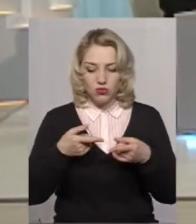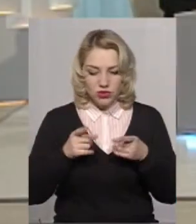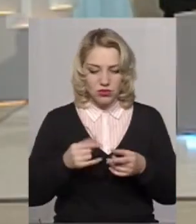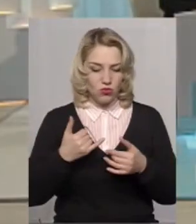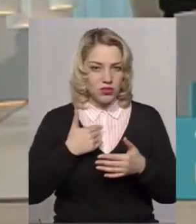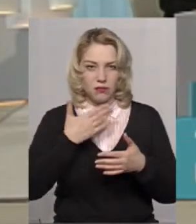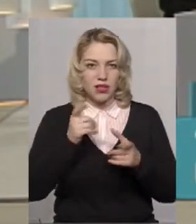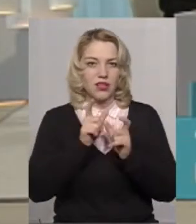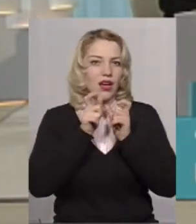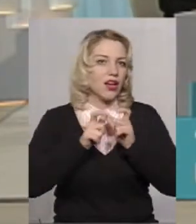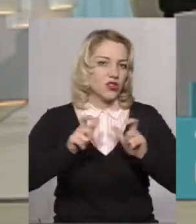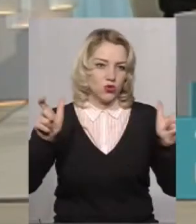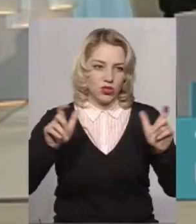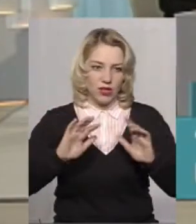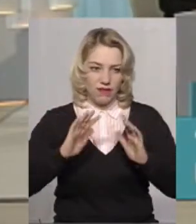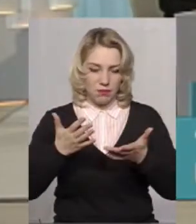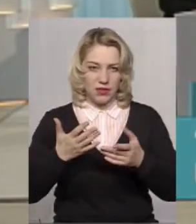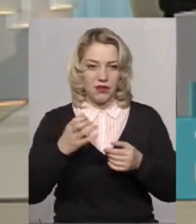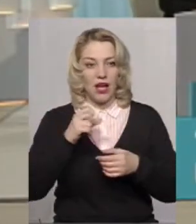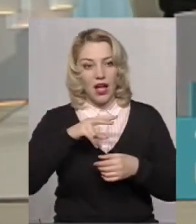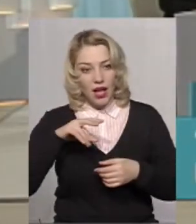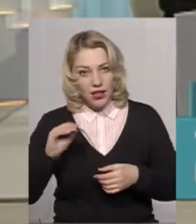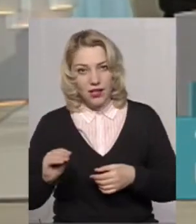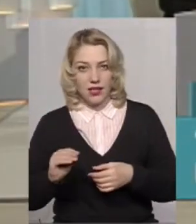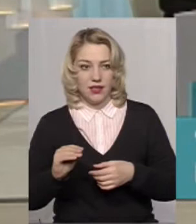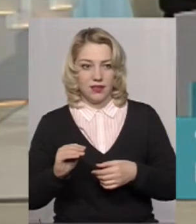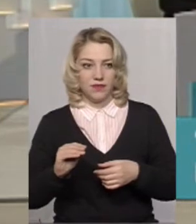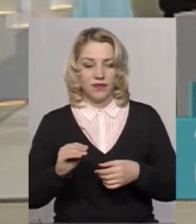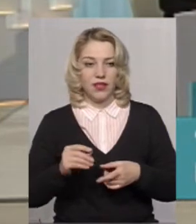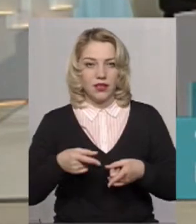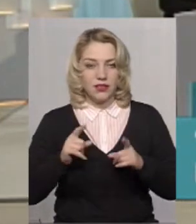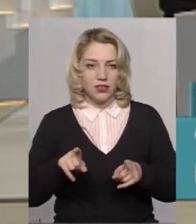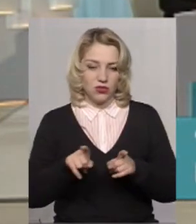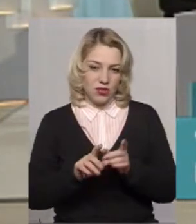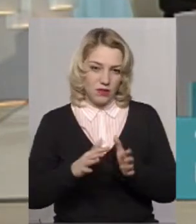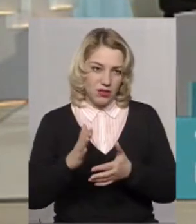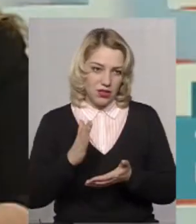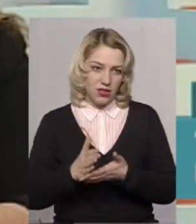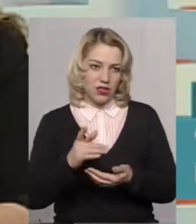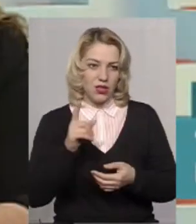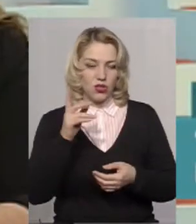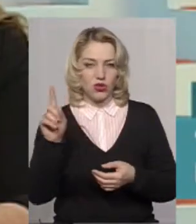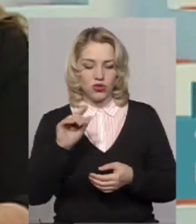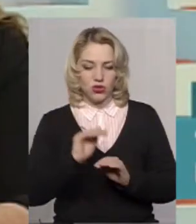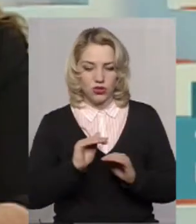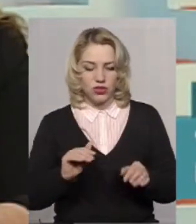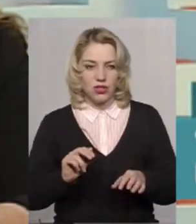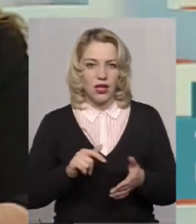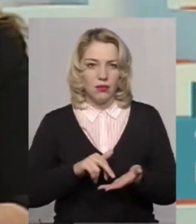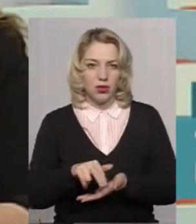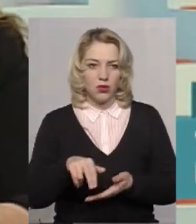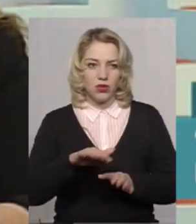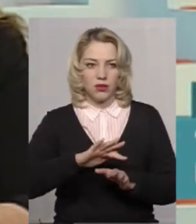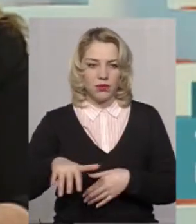немає, і, можливо, це і найкраще, і найкраще. Але, дійсно, такі випадки є. Були, що діти підходили після